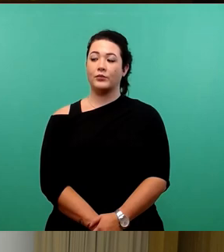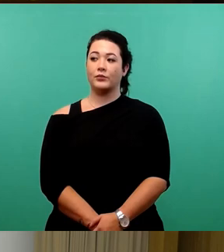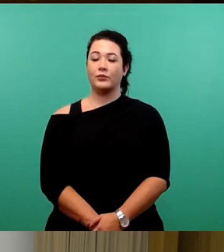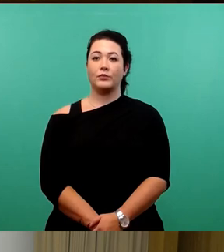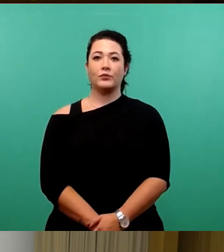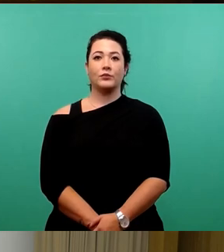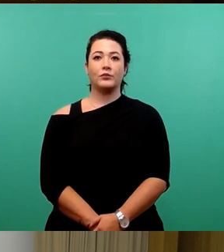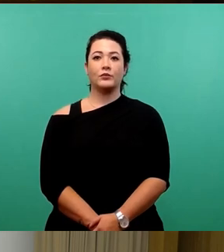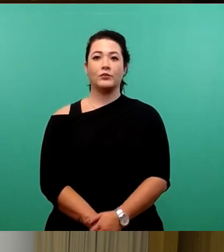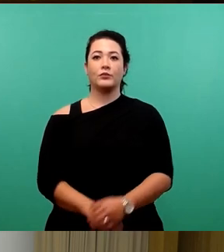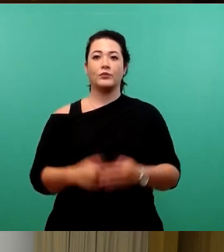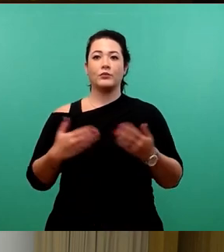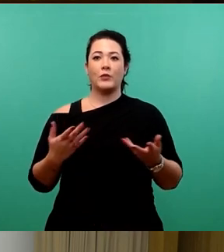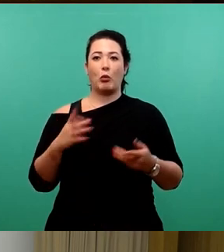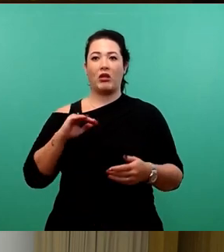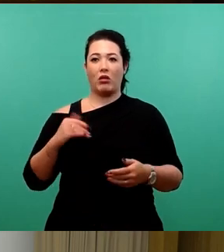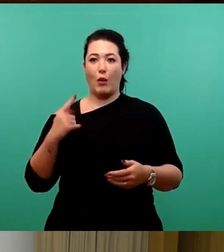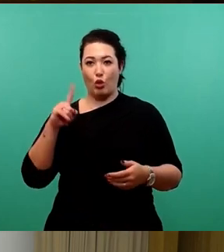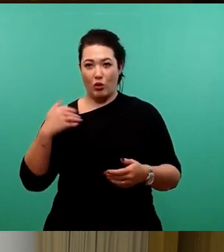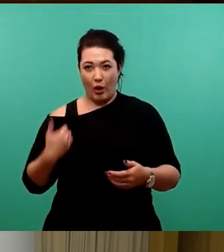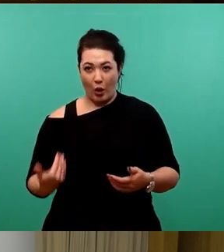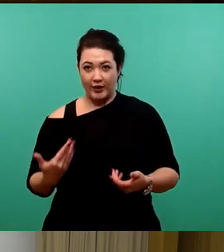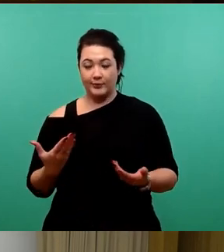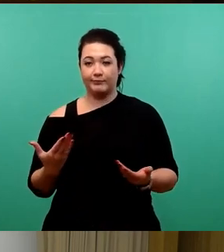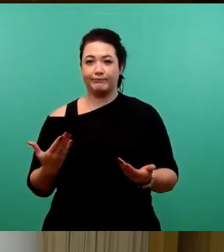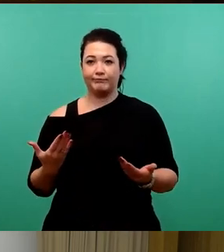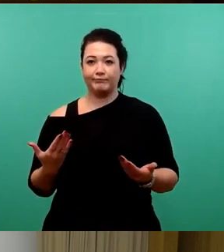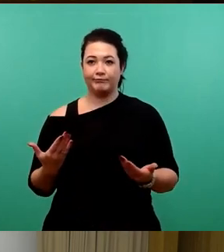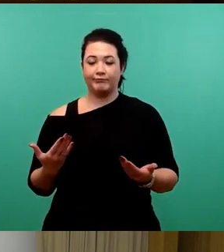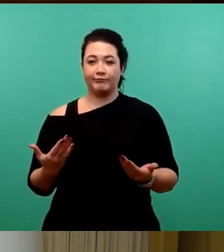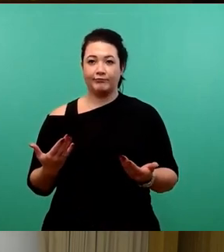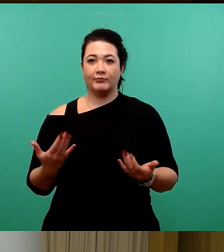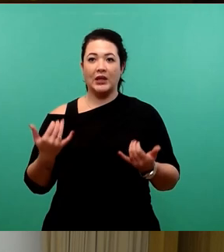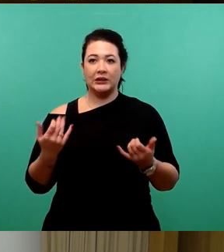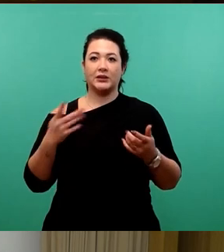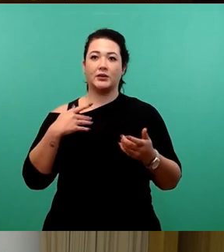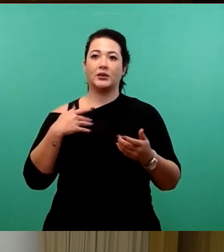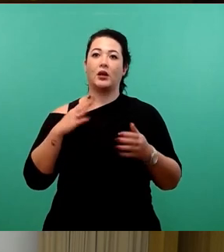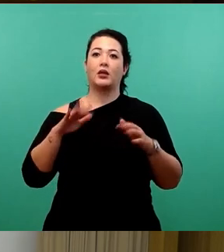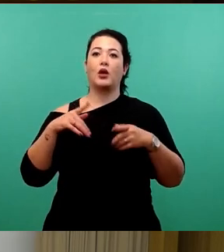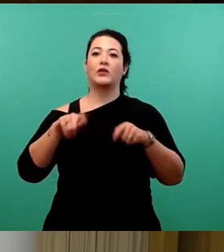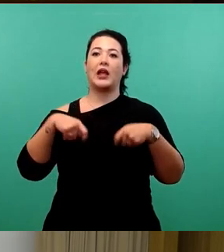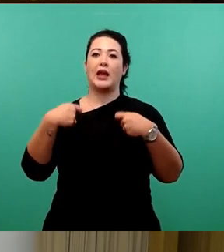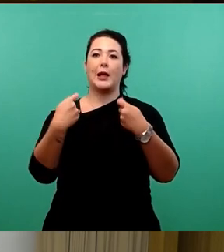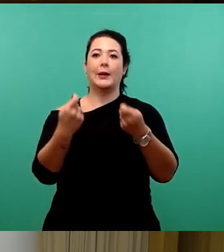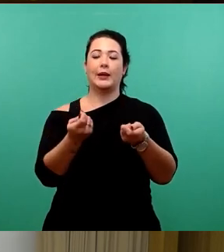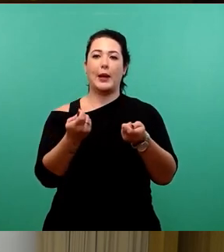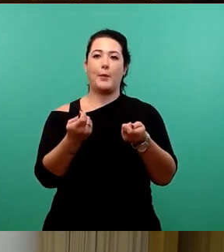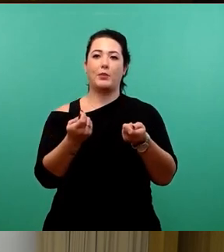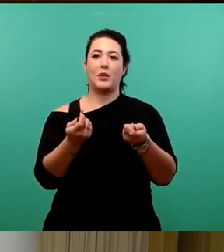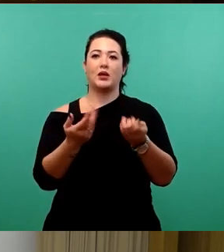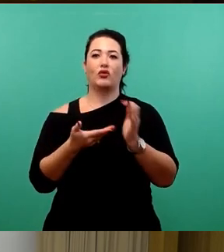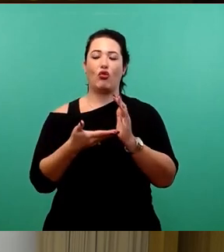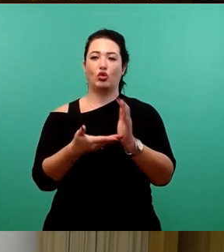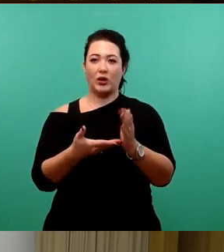So, meine Damen, meine Herren, ich darf Ihnen das Ergebnis des zweiten Wahlganges